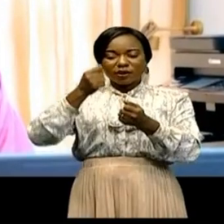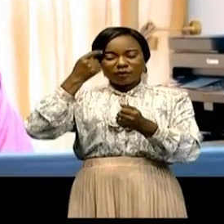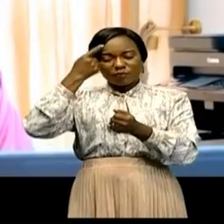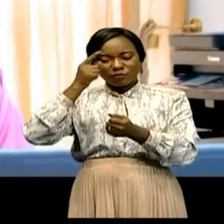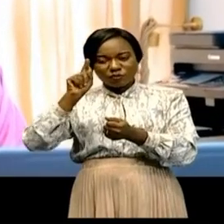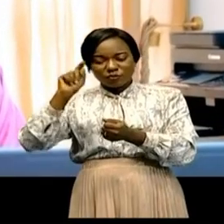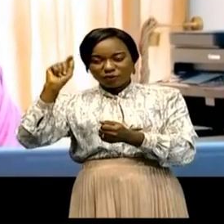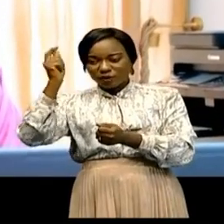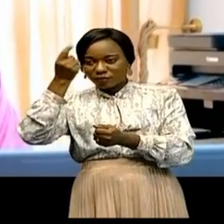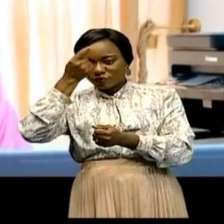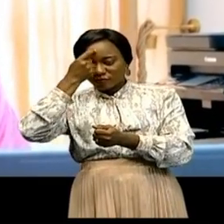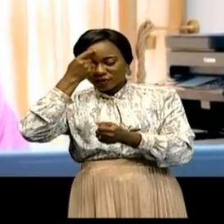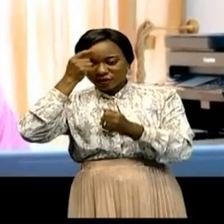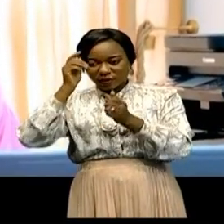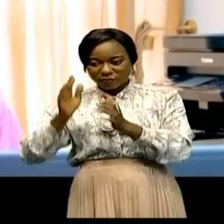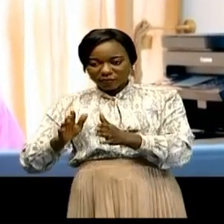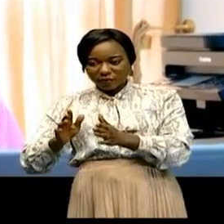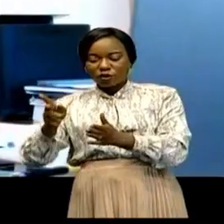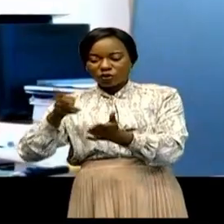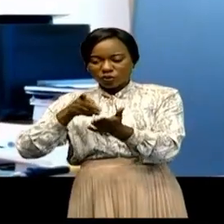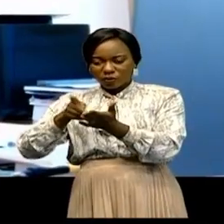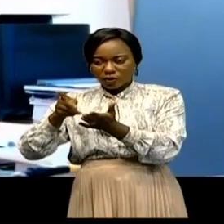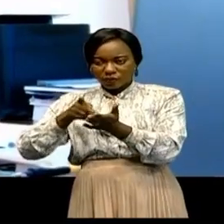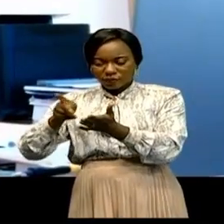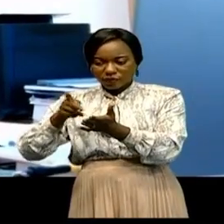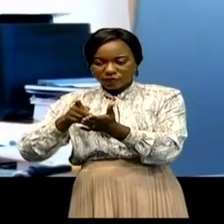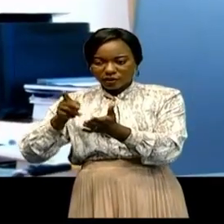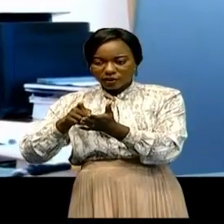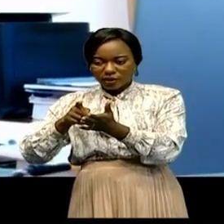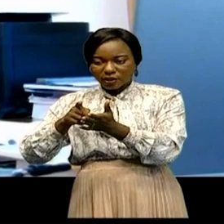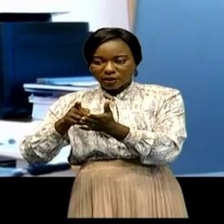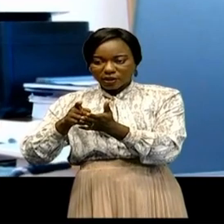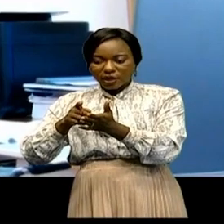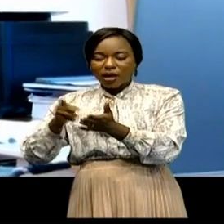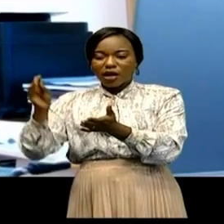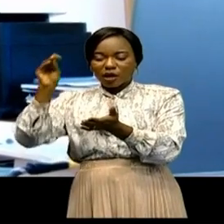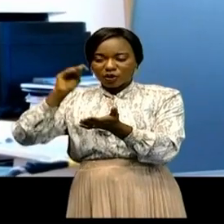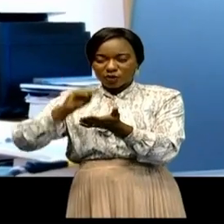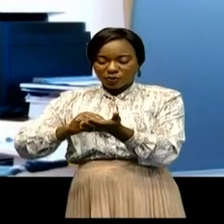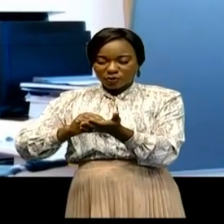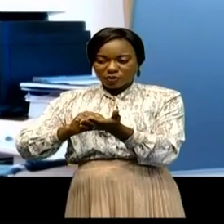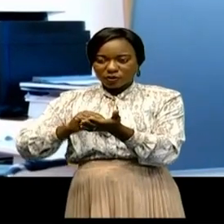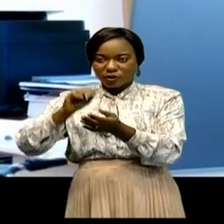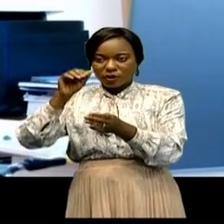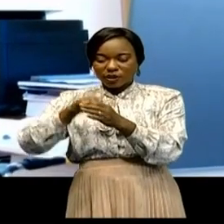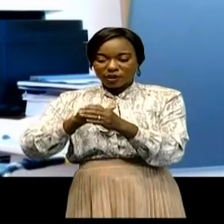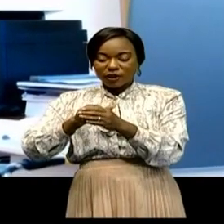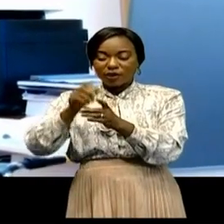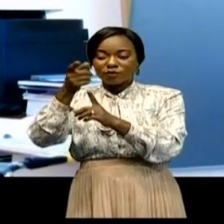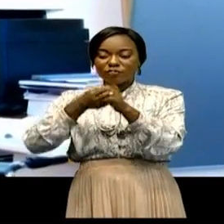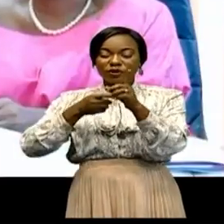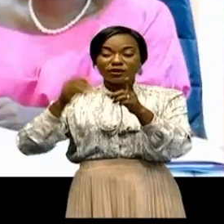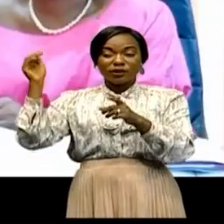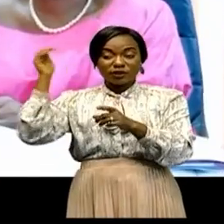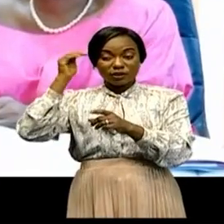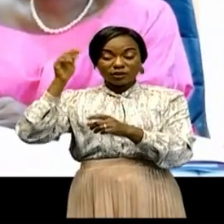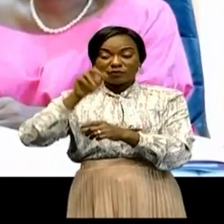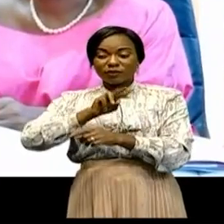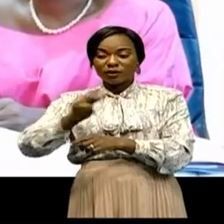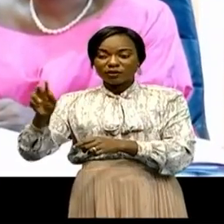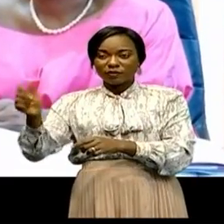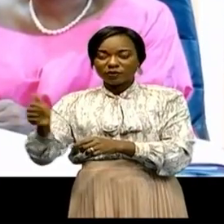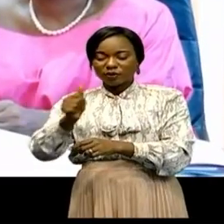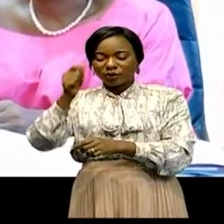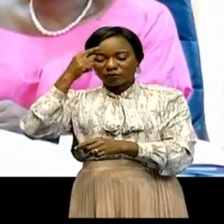l'allocation d'une prime de gratuité aux enseignants de l'école primaire dès les mois de décembre 2021 en attendant la